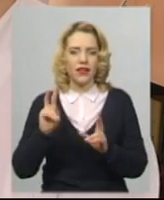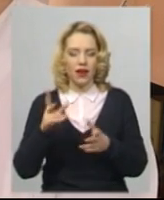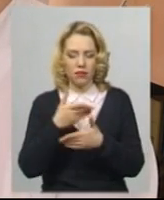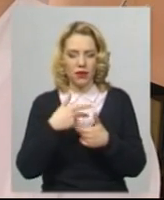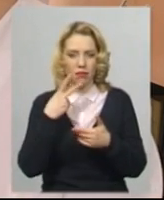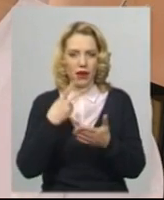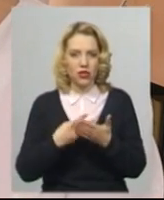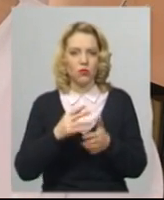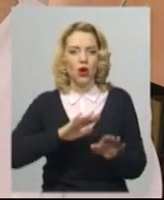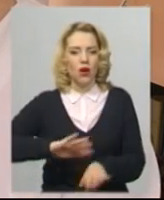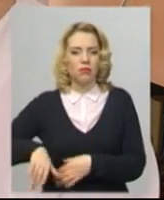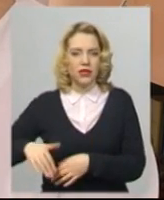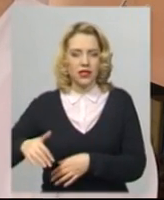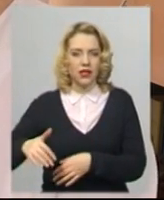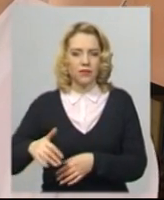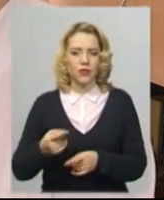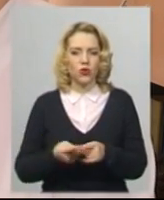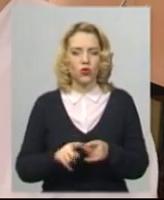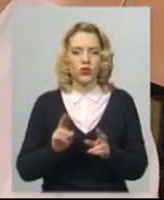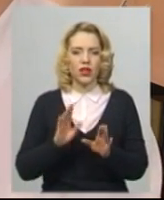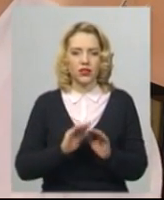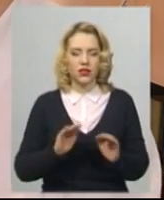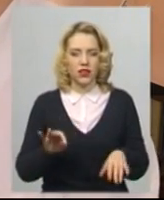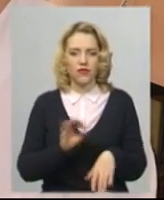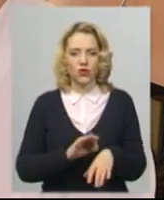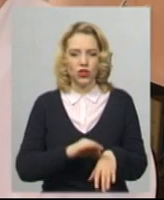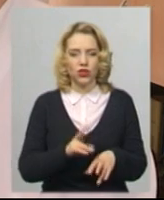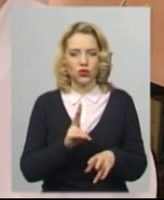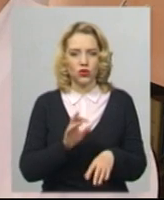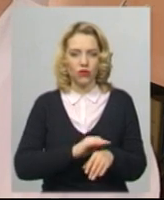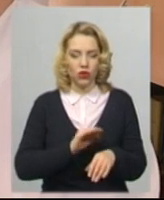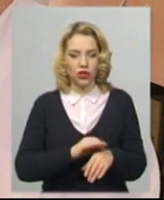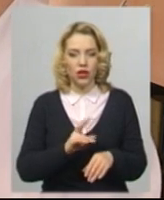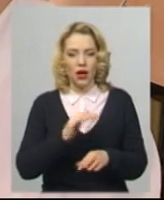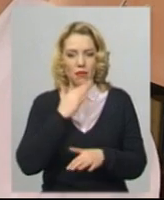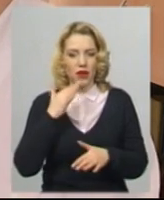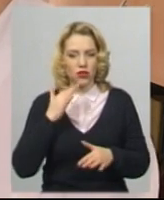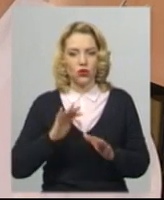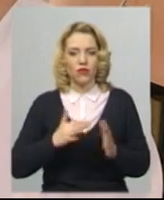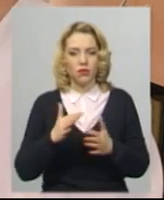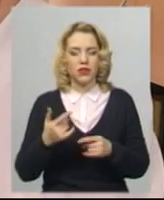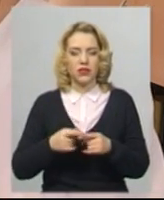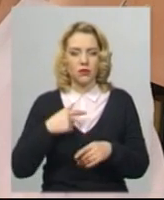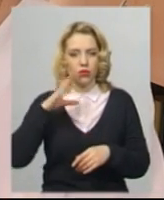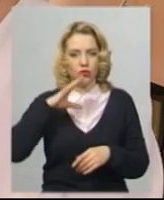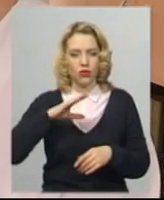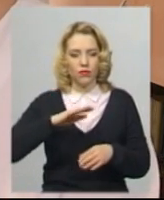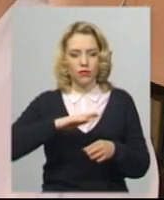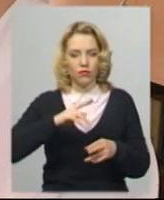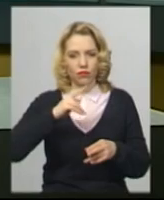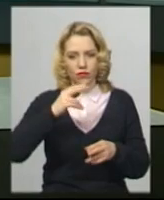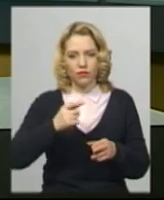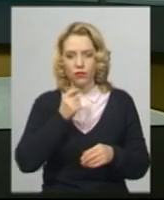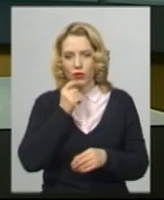після того, як діти хворіють, то в багатьох випадках це було упущено і не зроблено.